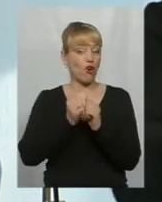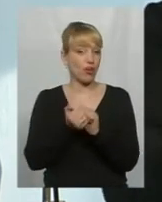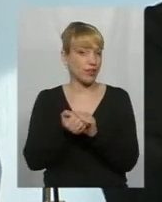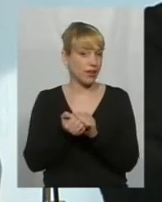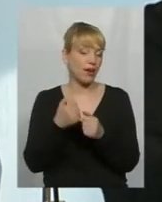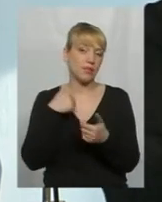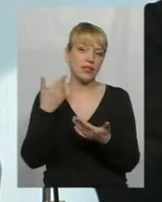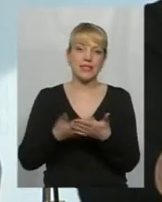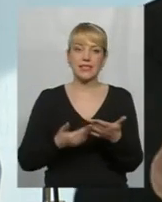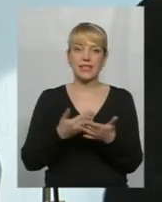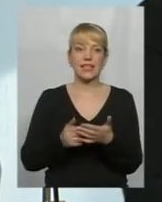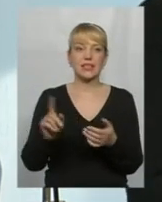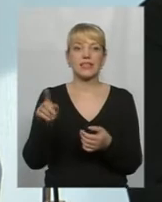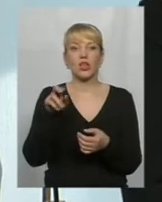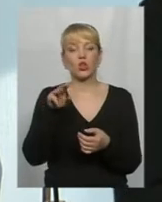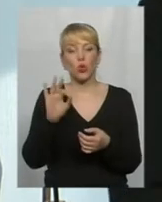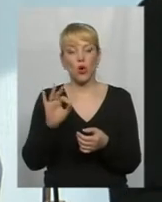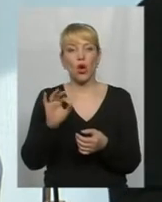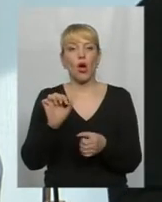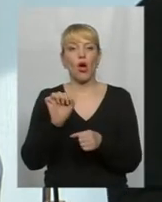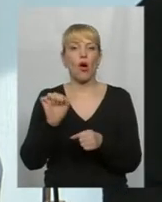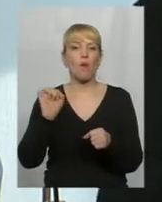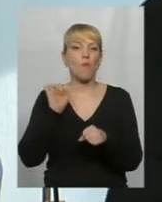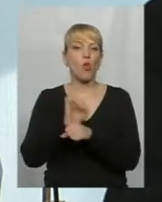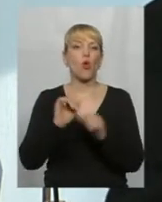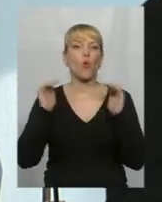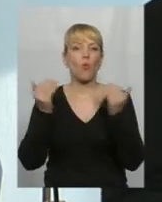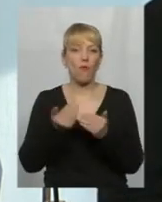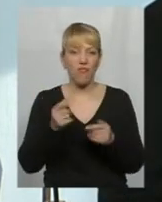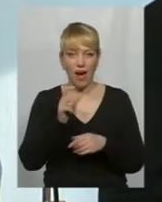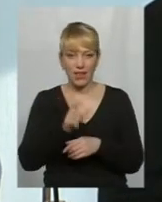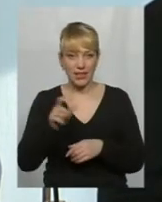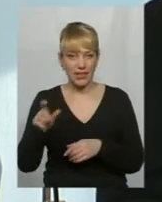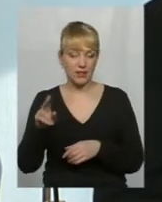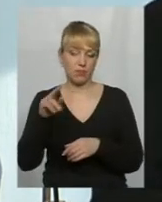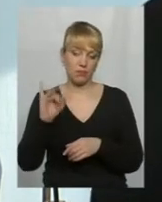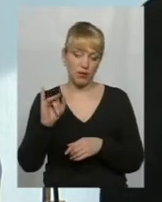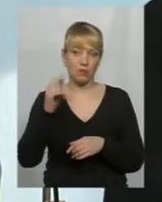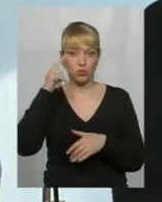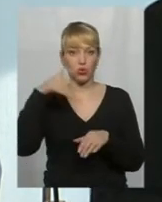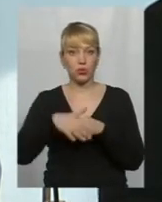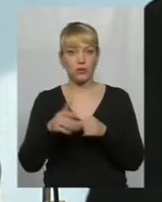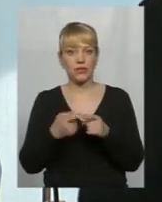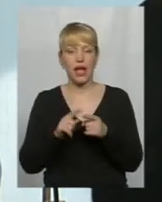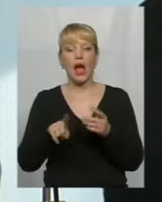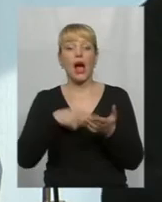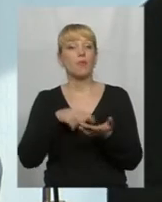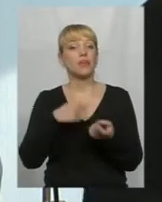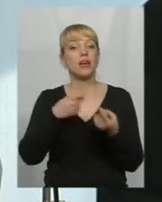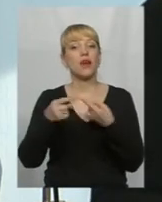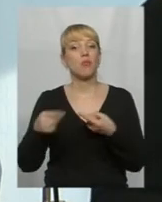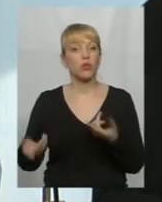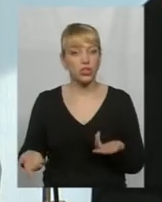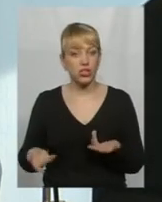що облокувальники би зрозуміли, що це таке. У всякому разі, можна було б говорити. Питання по інших, питання